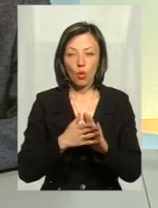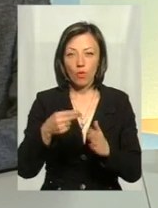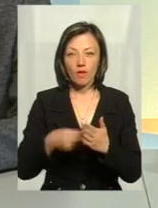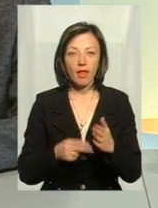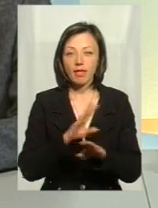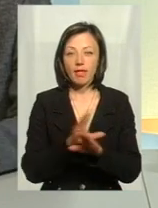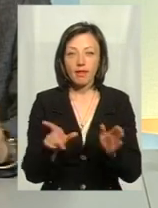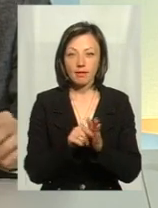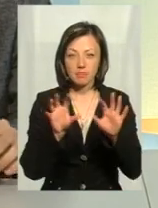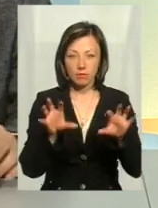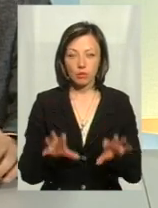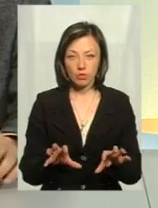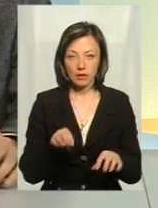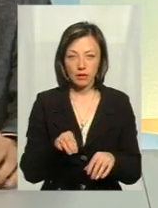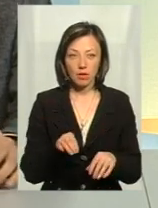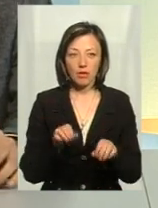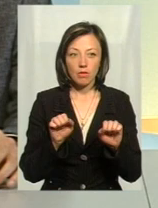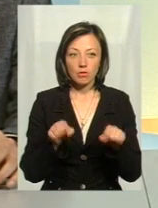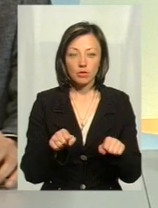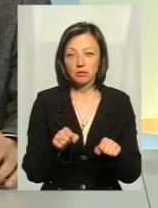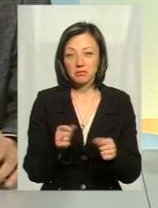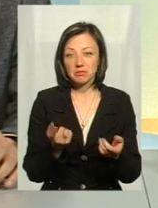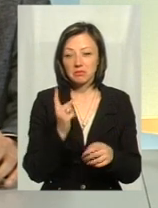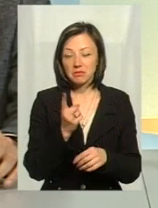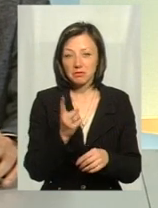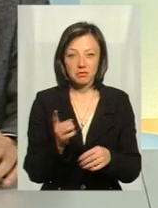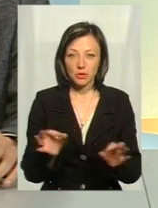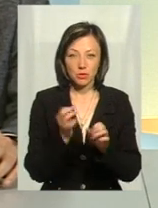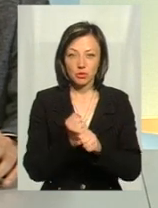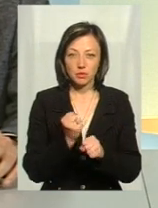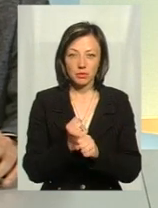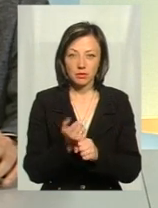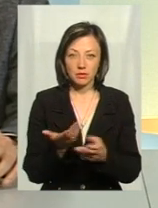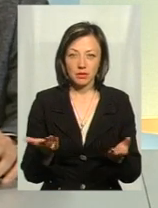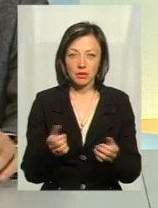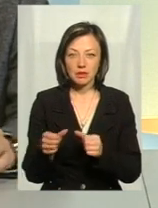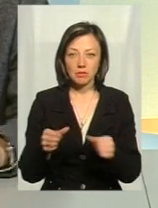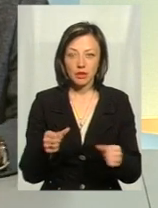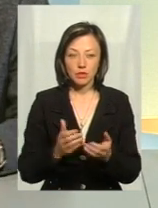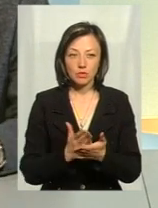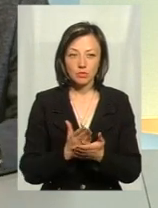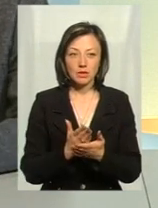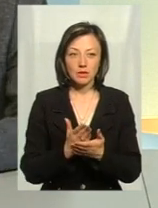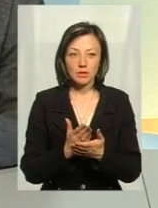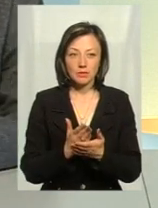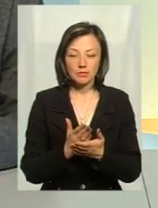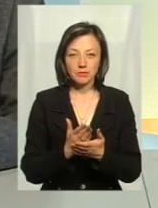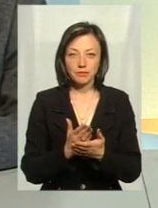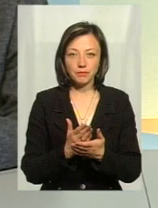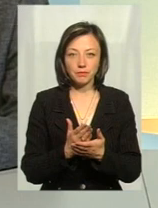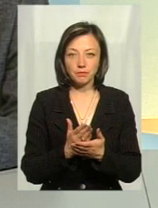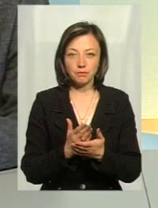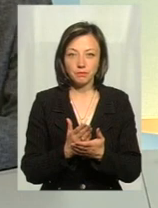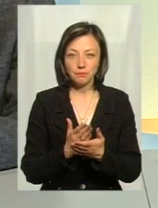з нелегалом, да, можем пальчиком помахати. Ну, більше нічого ми йому не можемо зробити в диспетчерській службі. Да, там нагнути, через коліно перегнути,